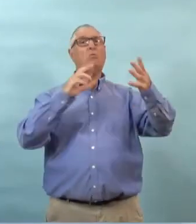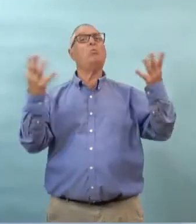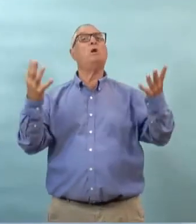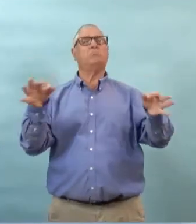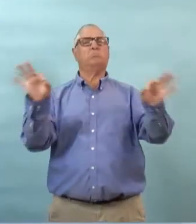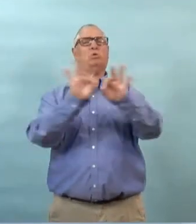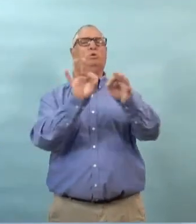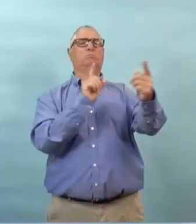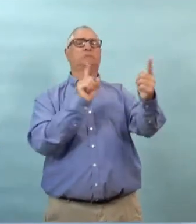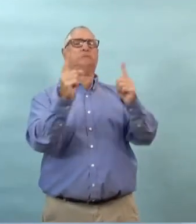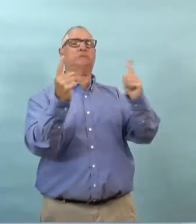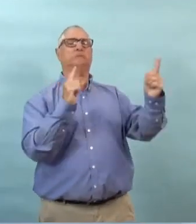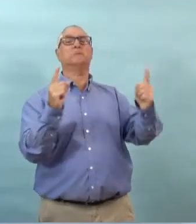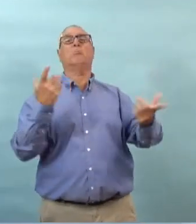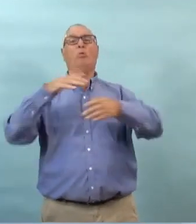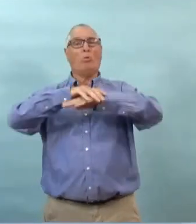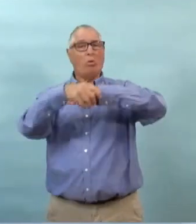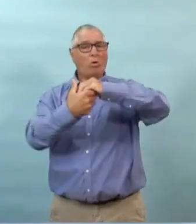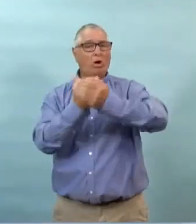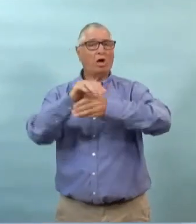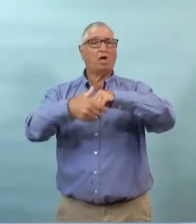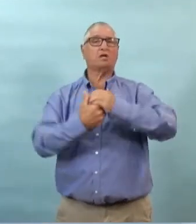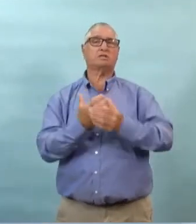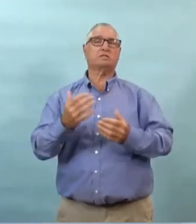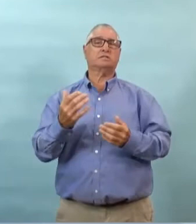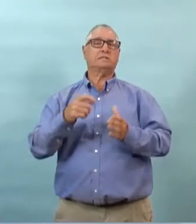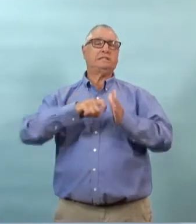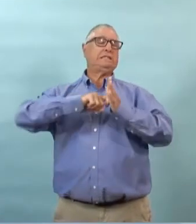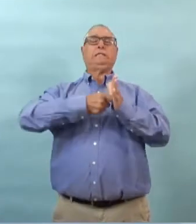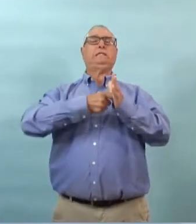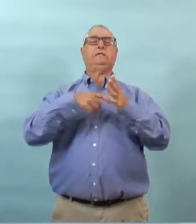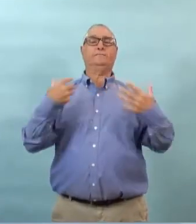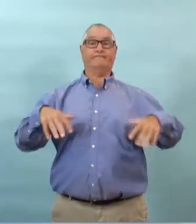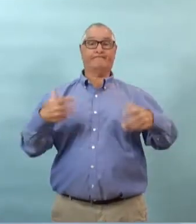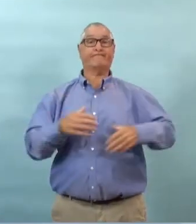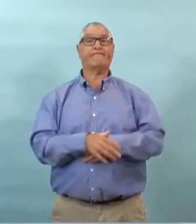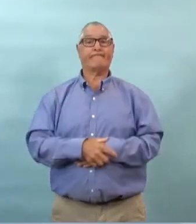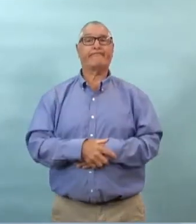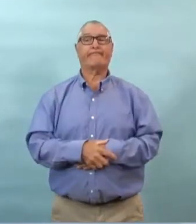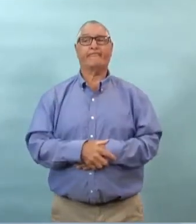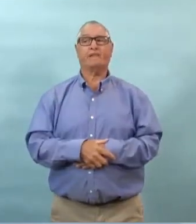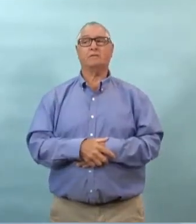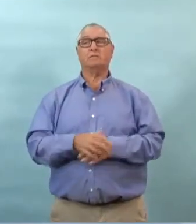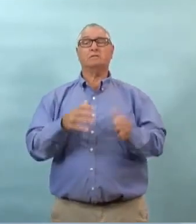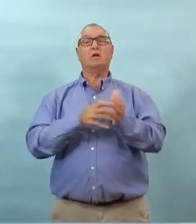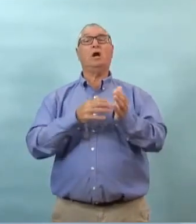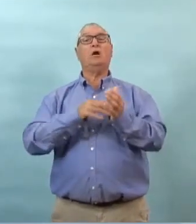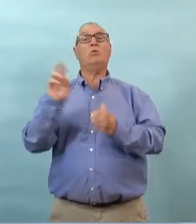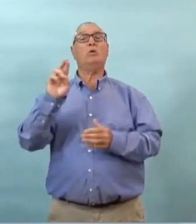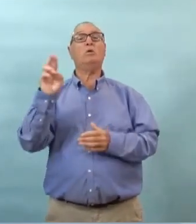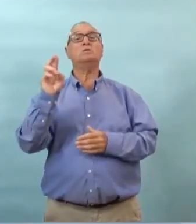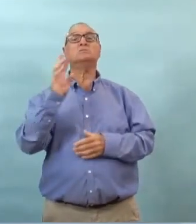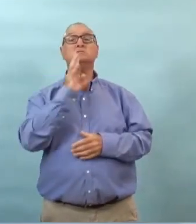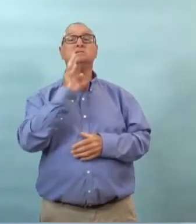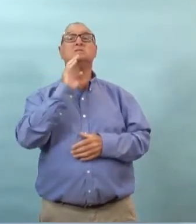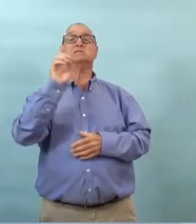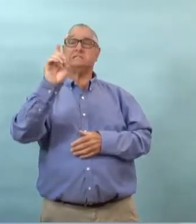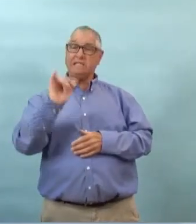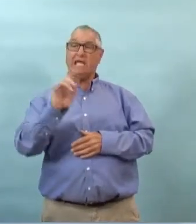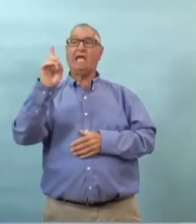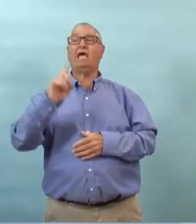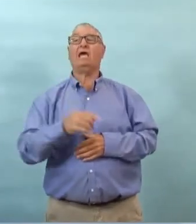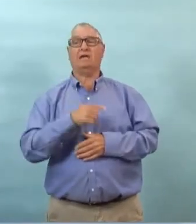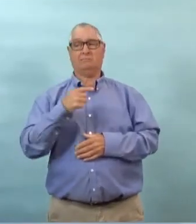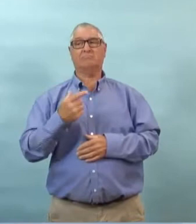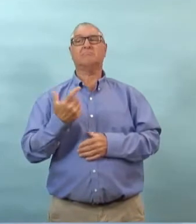respecter cet éloignement physique se laver les mains et je sais que notre médecin hygiéniste en chef